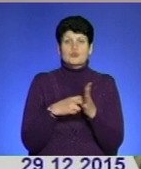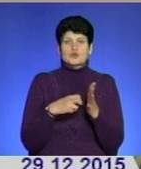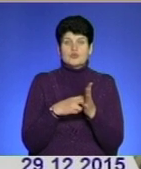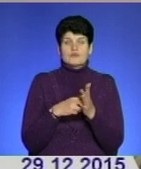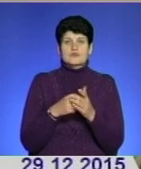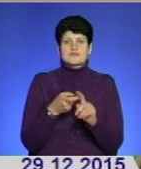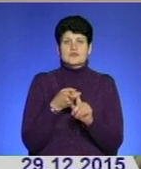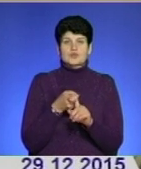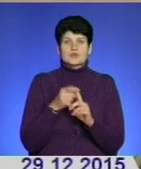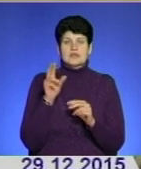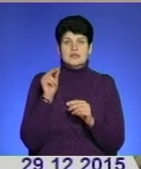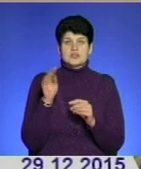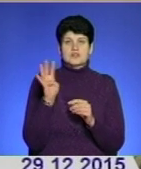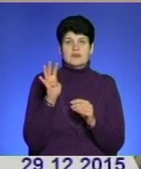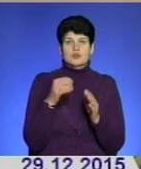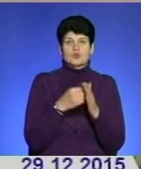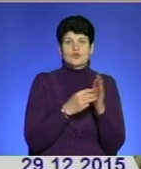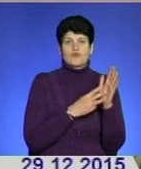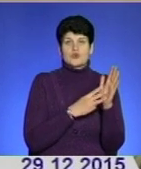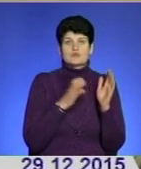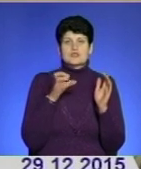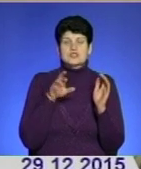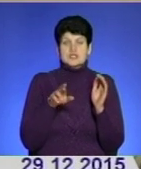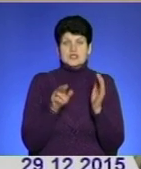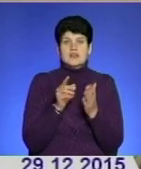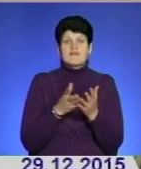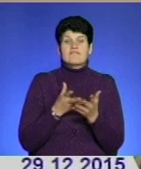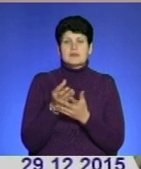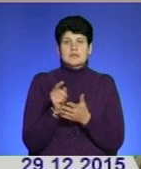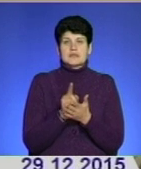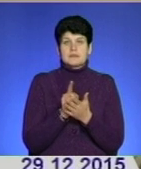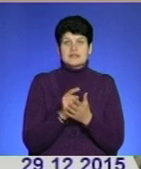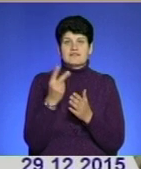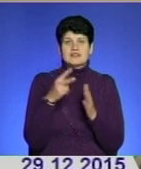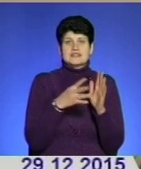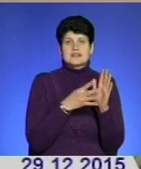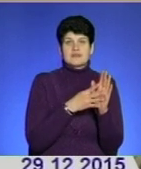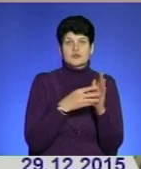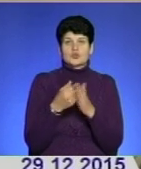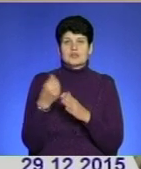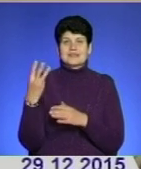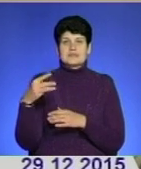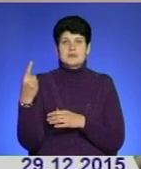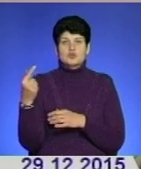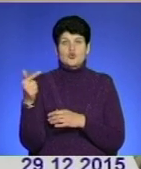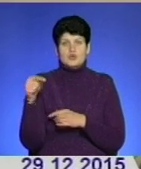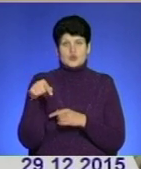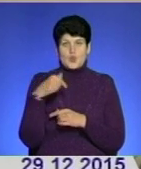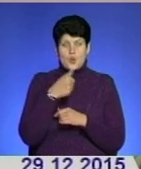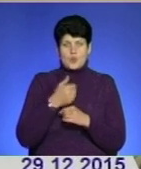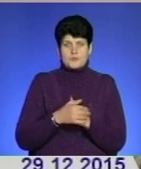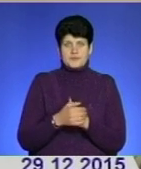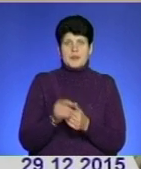датами виплати з 4 по 8 січня виплата пенсії проводиться з 29 по 31 грудня цього року.